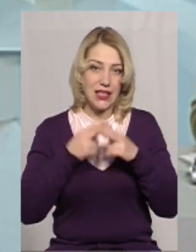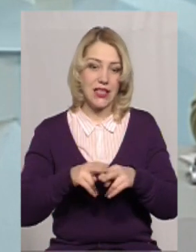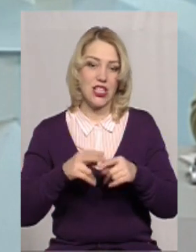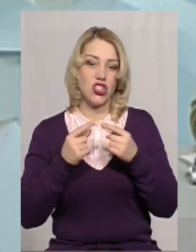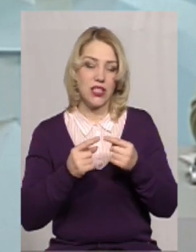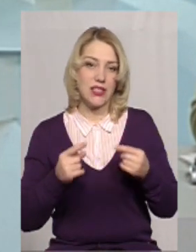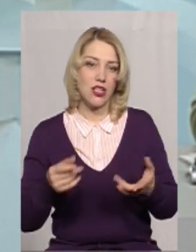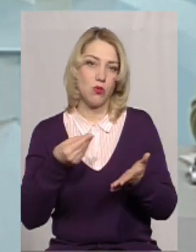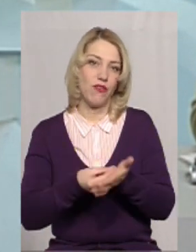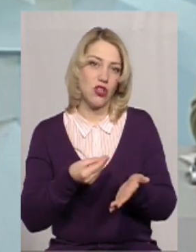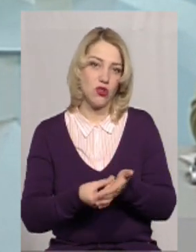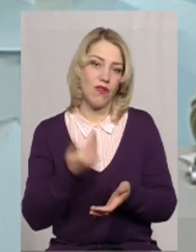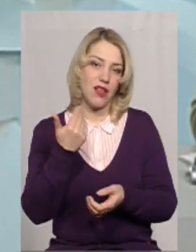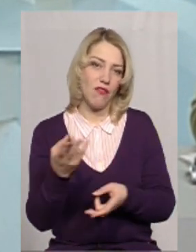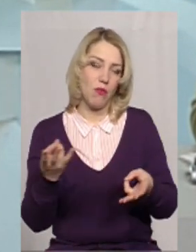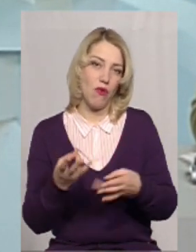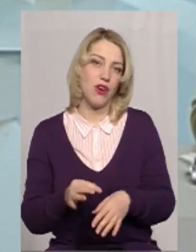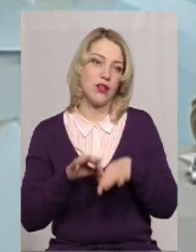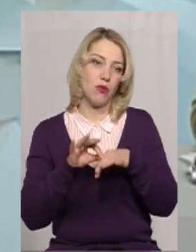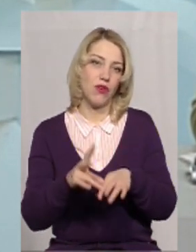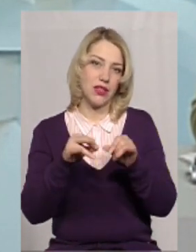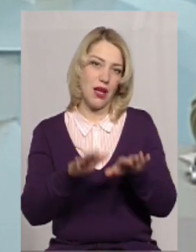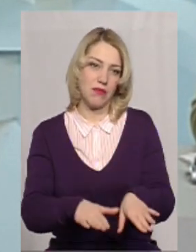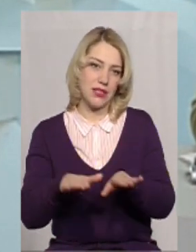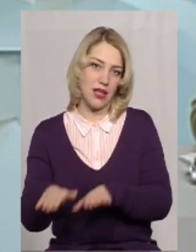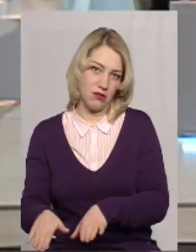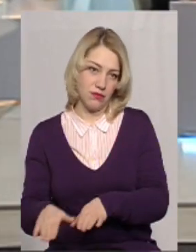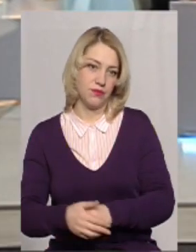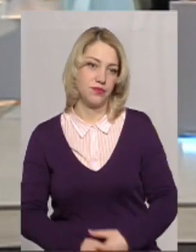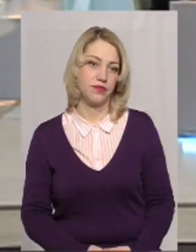засоби фінансування ви повинні проводити на місцях.